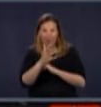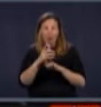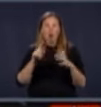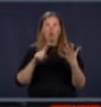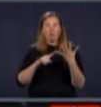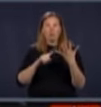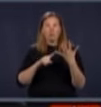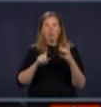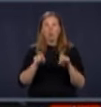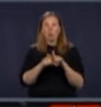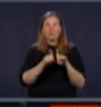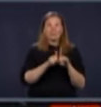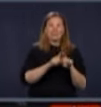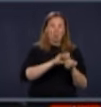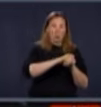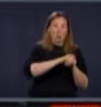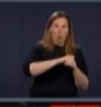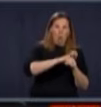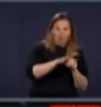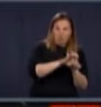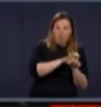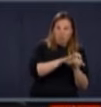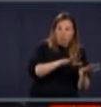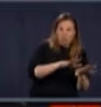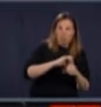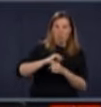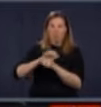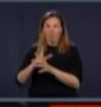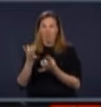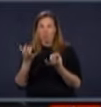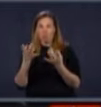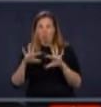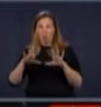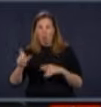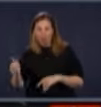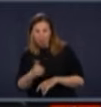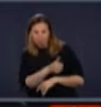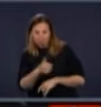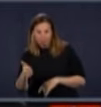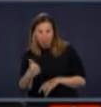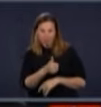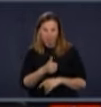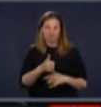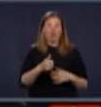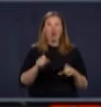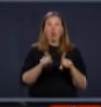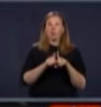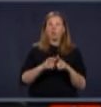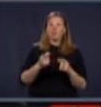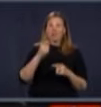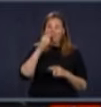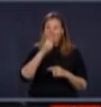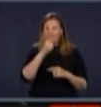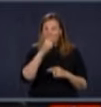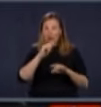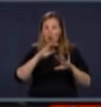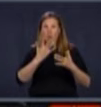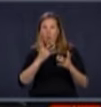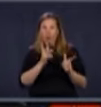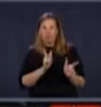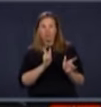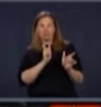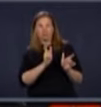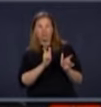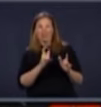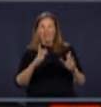va être des situations qui vont être répondues rapidement, le dépistage, les mesures de prévention et de contrôle des infections, les